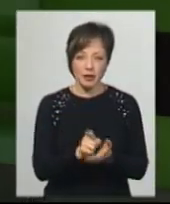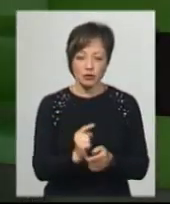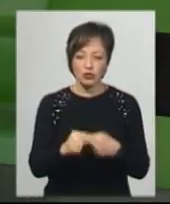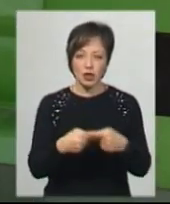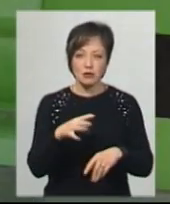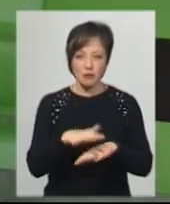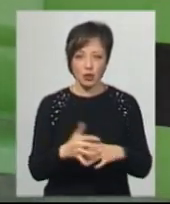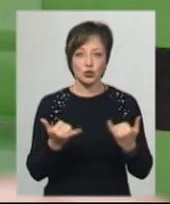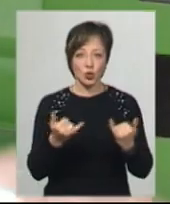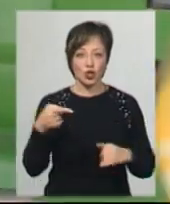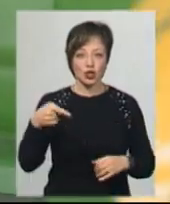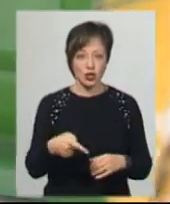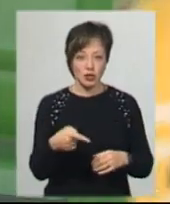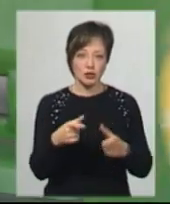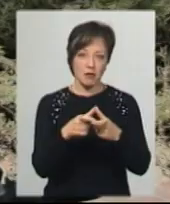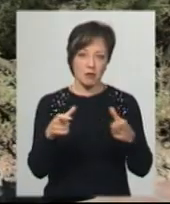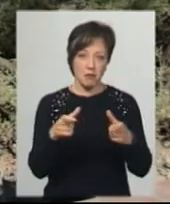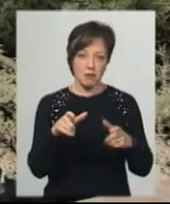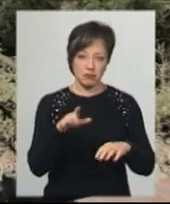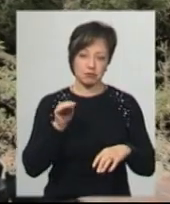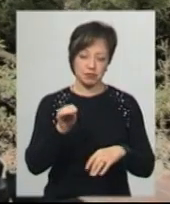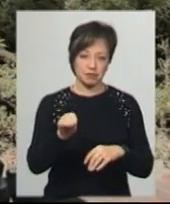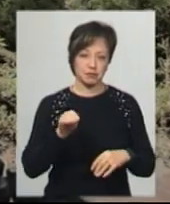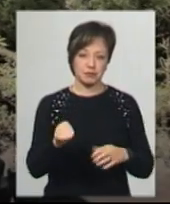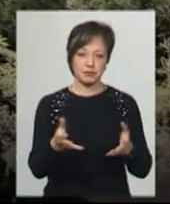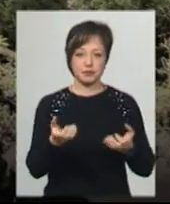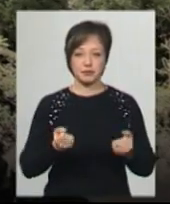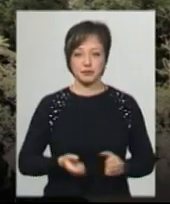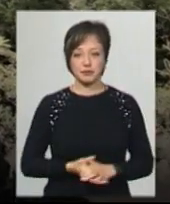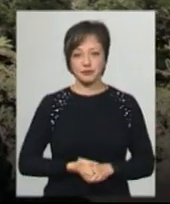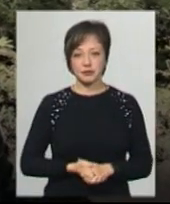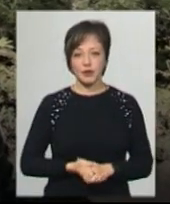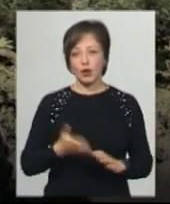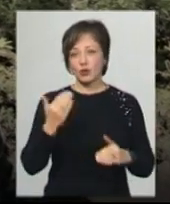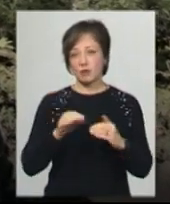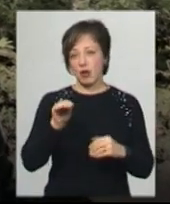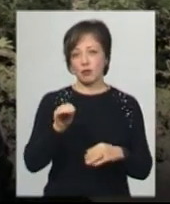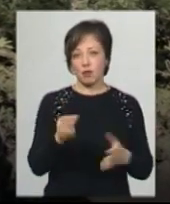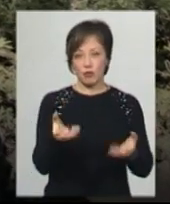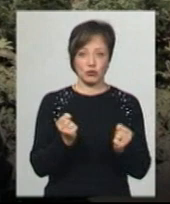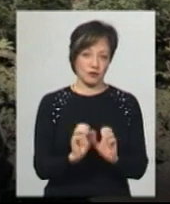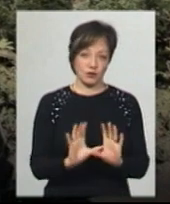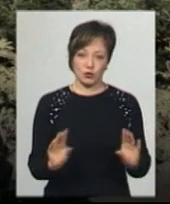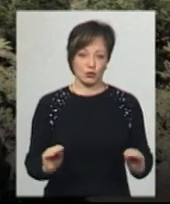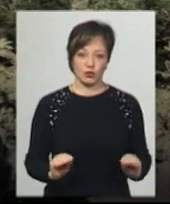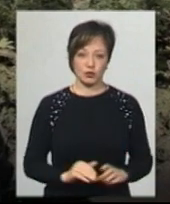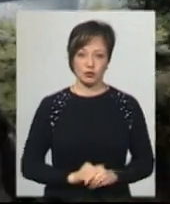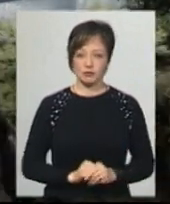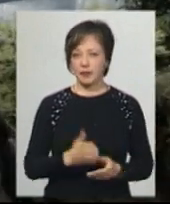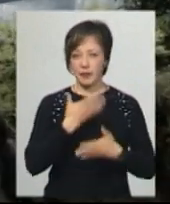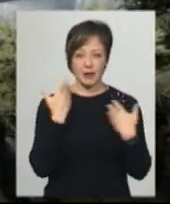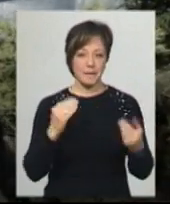банк. Сьогодні свою тисячу гривень зняли у банкоматі. Пішла в банкомат і вважала, ти все? І нова проблема.